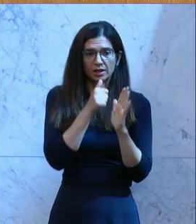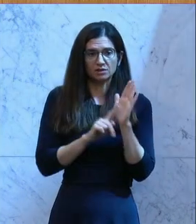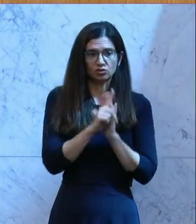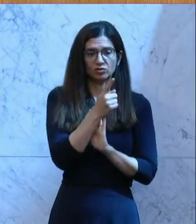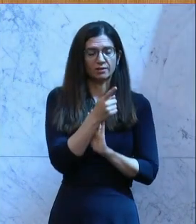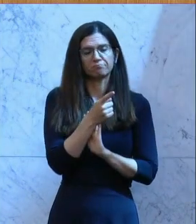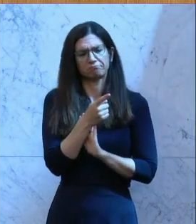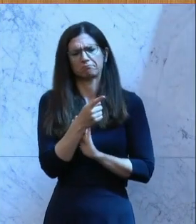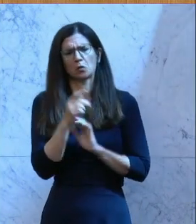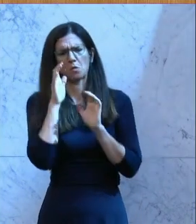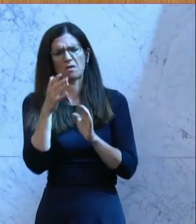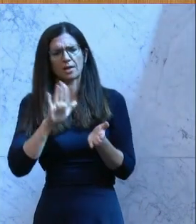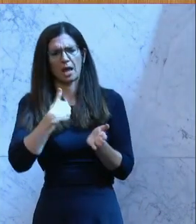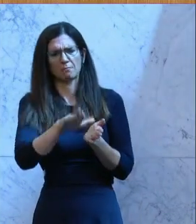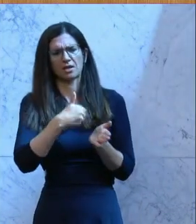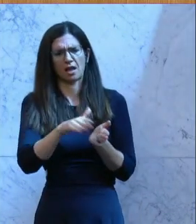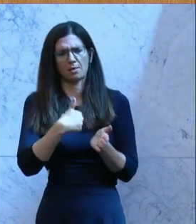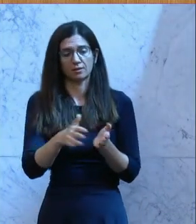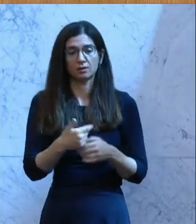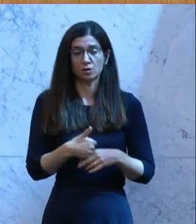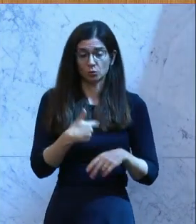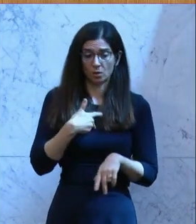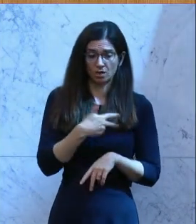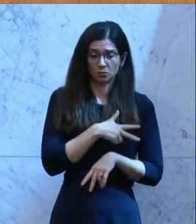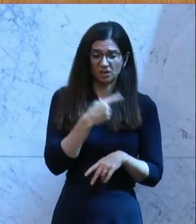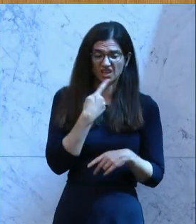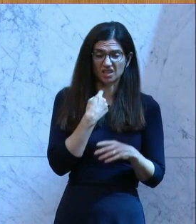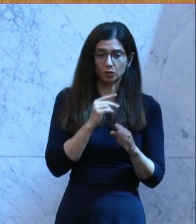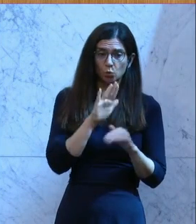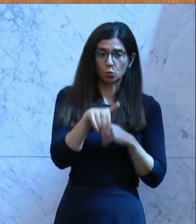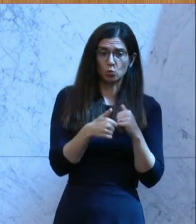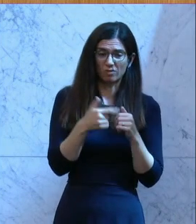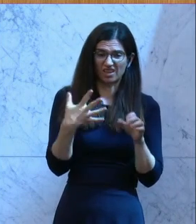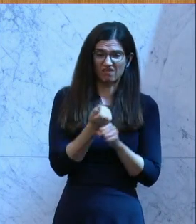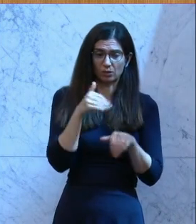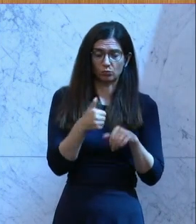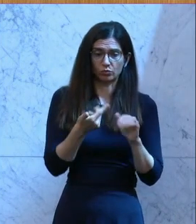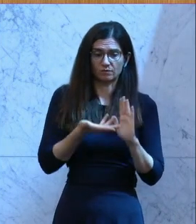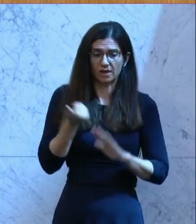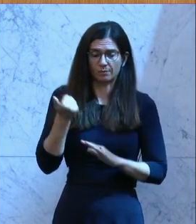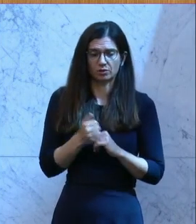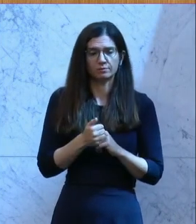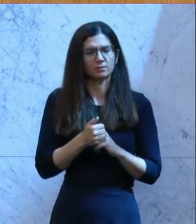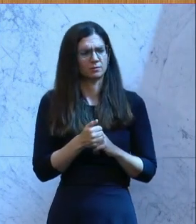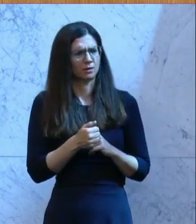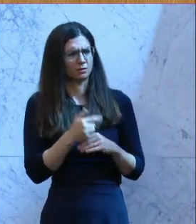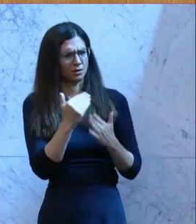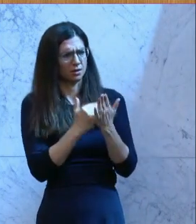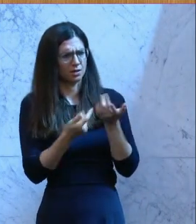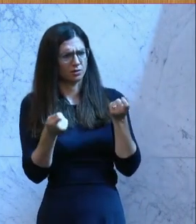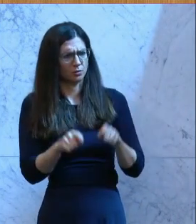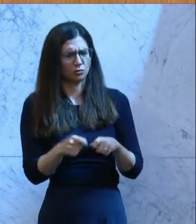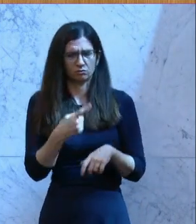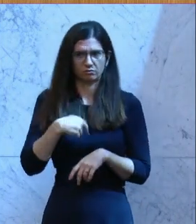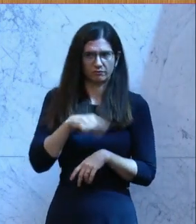gewischt. Dann haben wir gesagt, da muss man zumindest die Übergewinne abschöpfen. Sie haben gesagt, Sie machen das, haben ein Gesetz beschlossen, wo wir